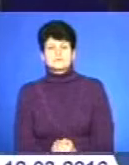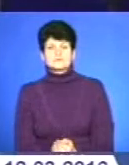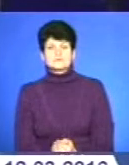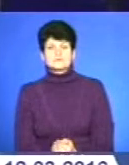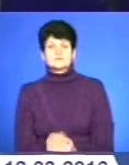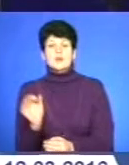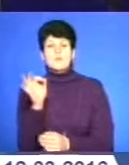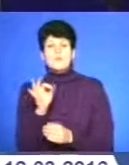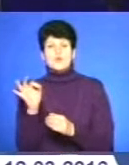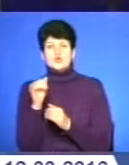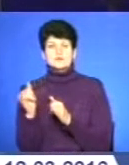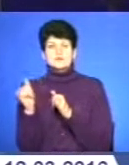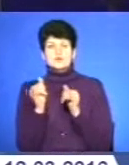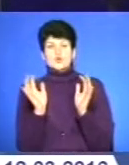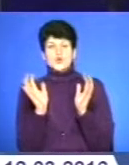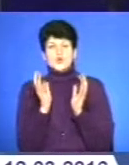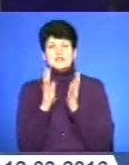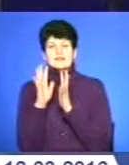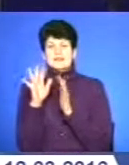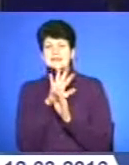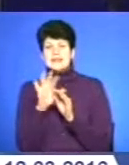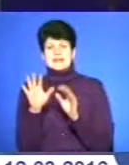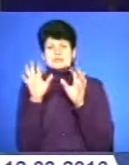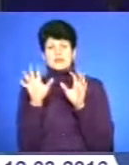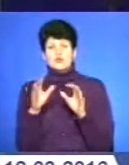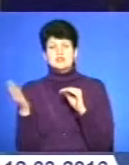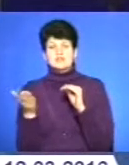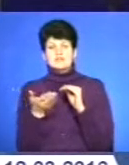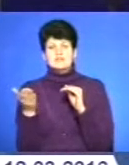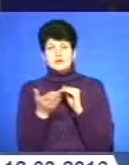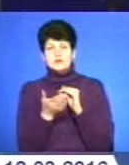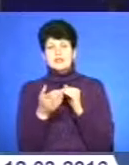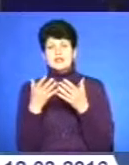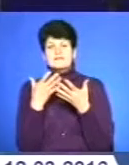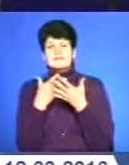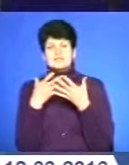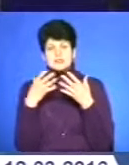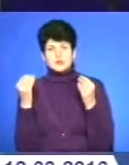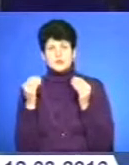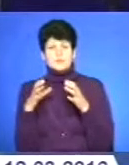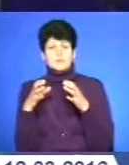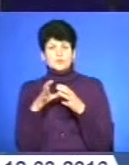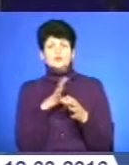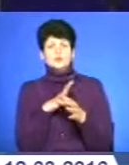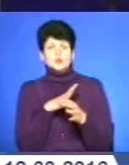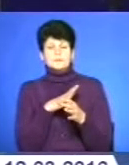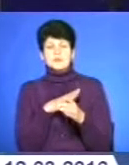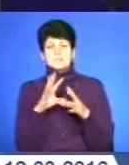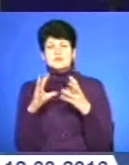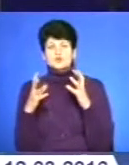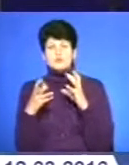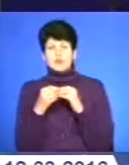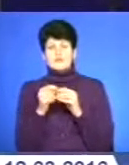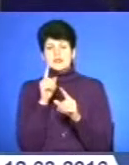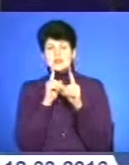Про забезпечення охорони лісу від незаконних виробок та весняну лісокультурну кампанію йшлося на підсумковій нараді на базі державного